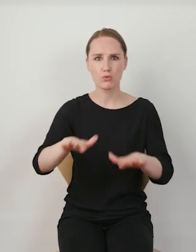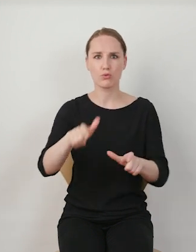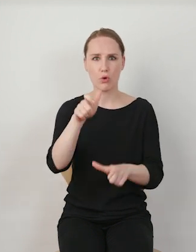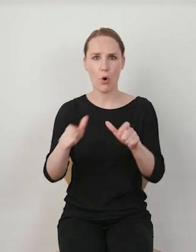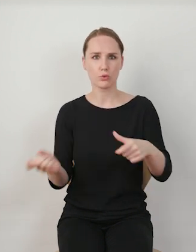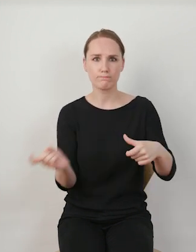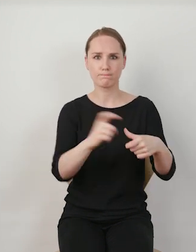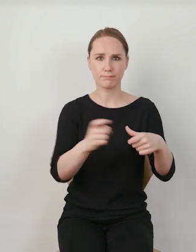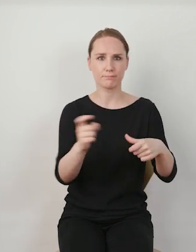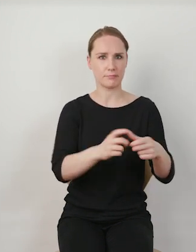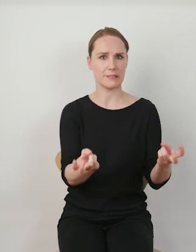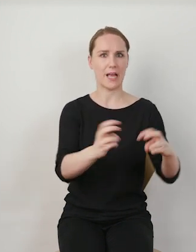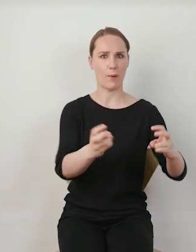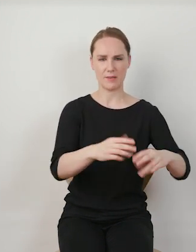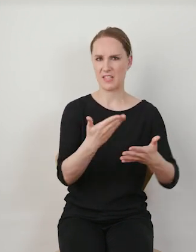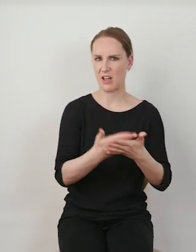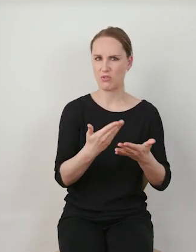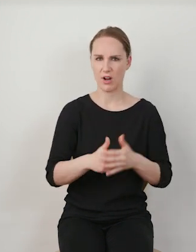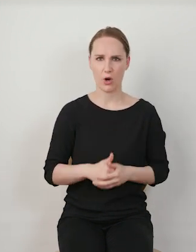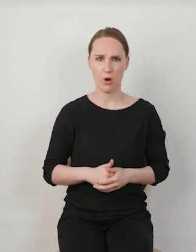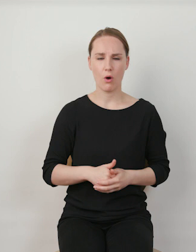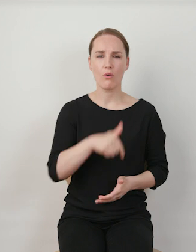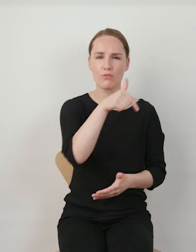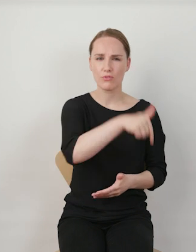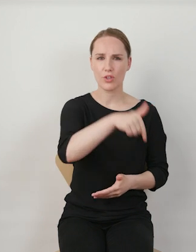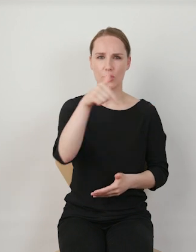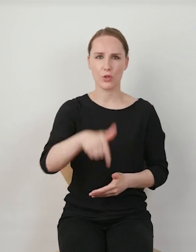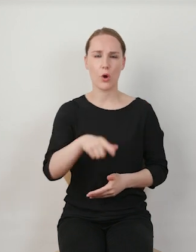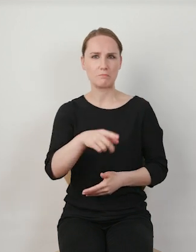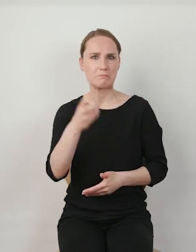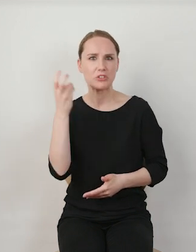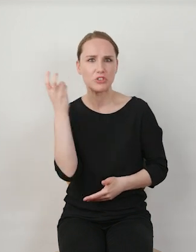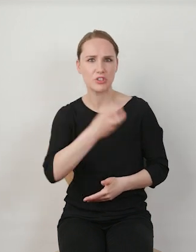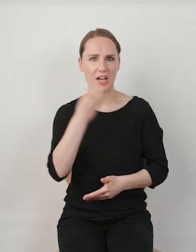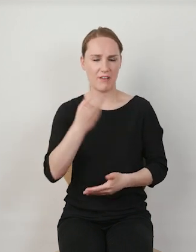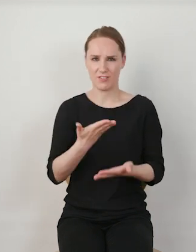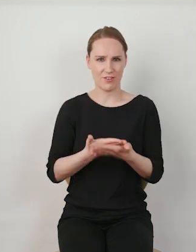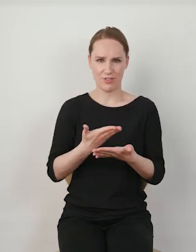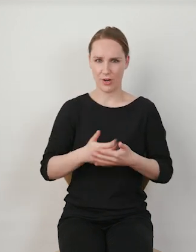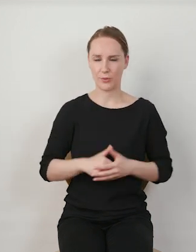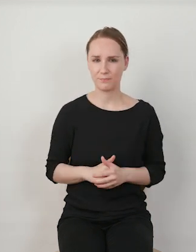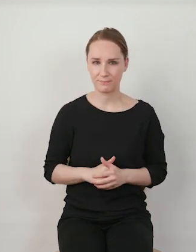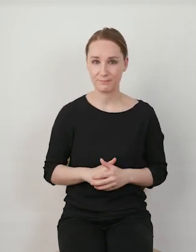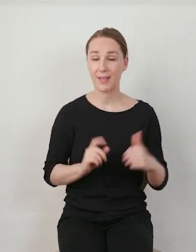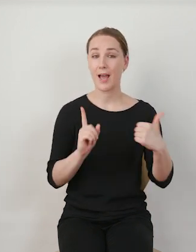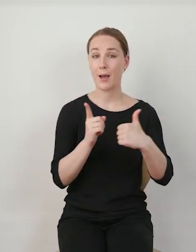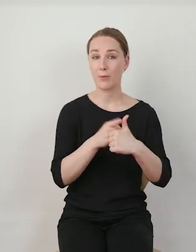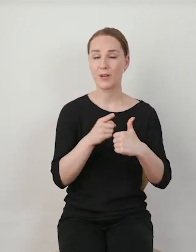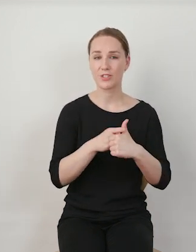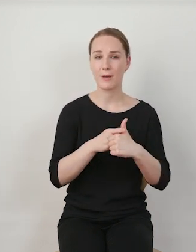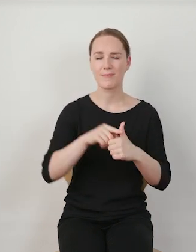użytkowników. Czyli co takiego w tym TikToku jest, że jest dla nas medium fascynujący. I po pierwsze to jest